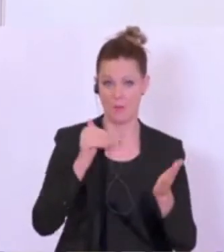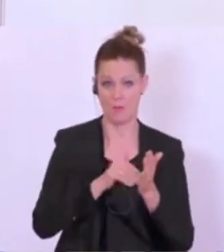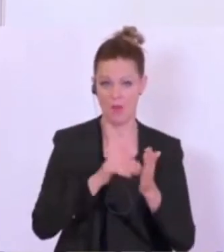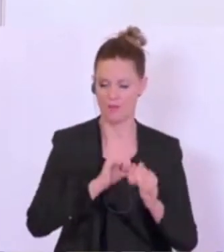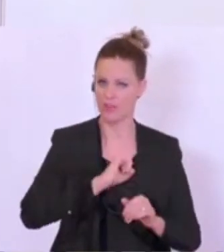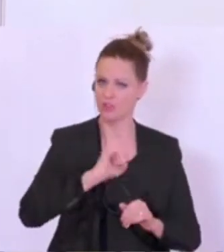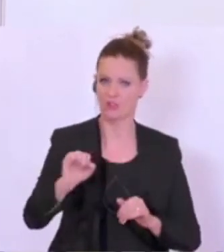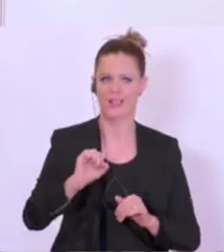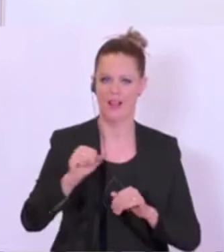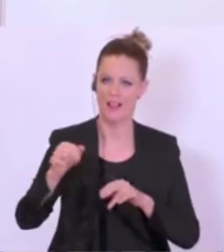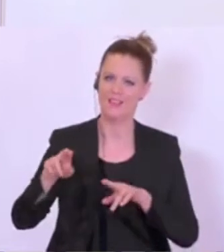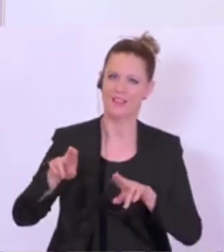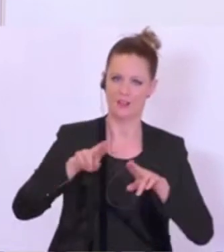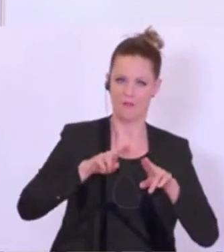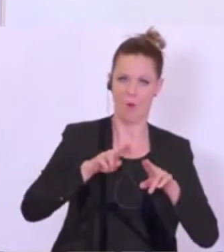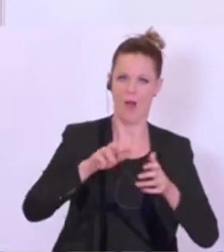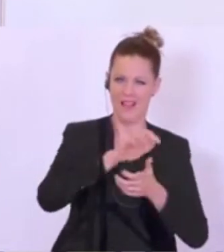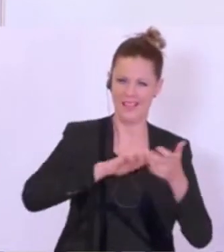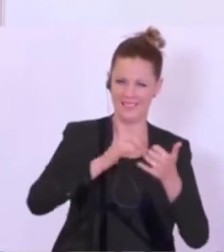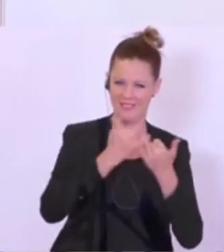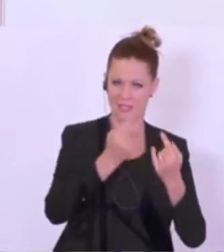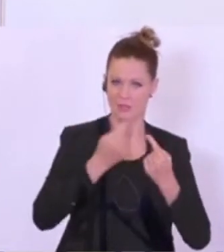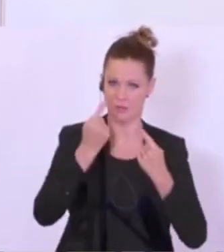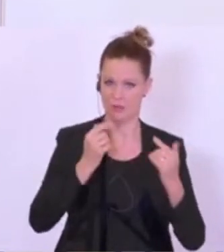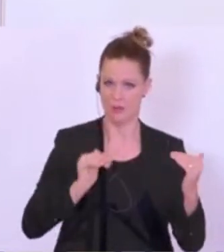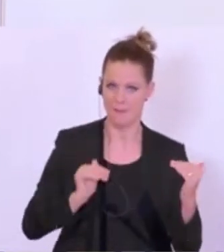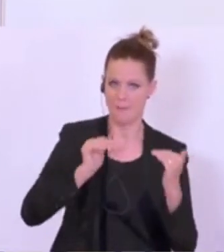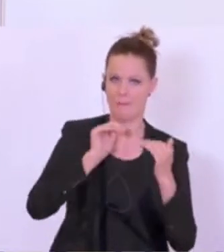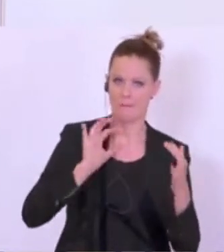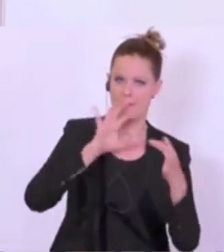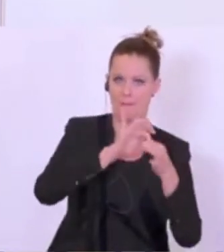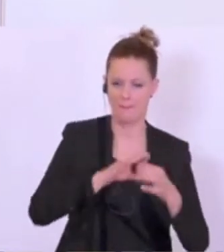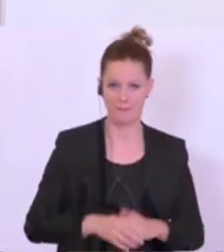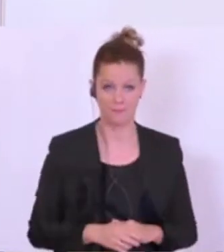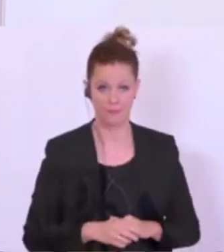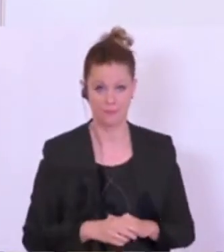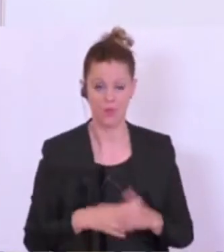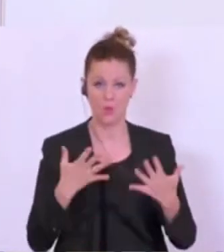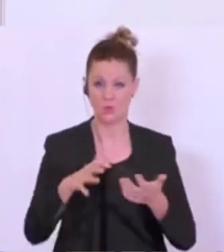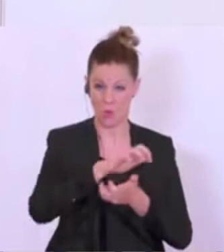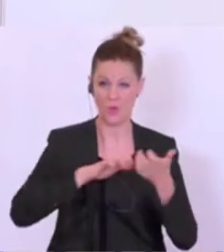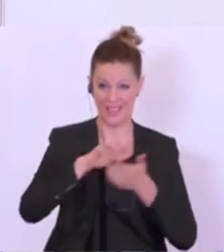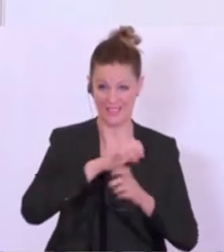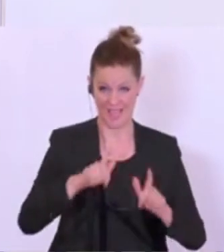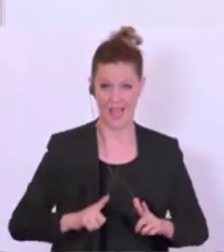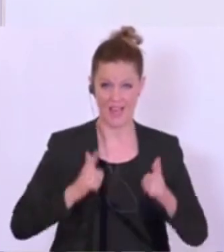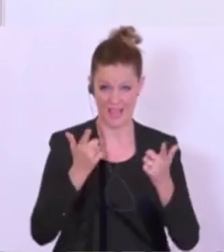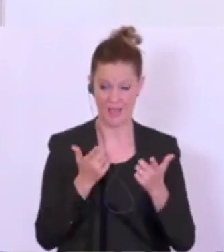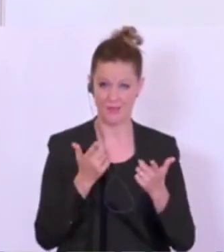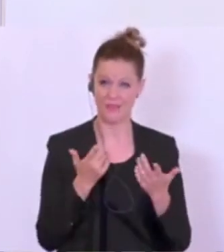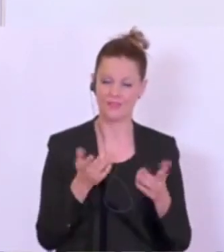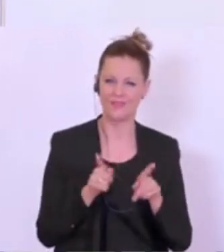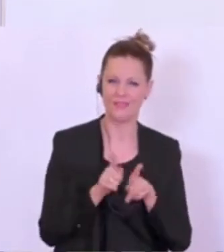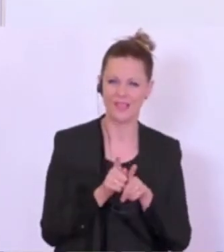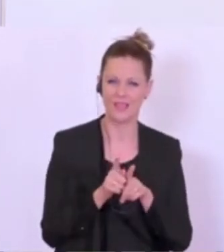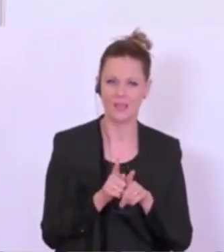auf das Vorkrisenniveau zu kommen. Solche Krisen, die wir jetzt erleben, sind oft ein Verstärker